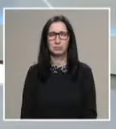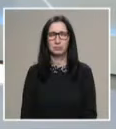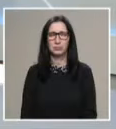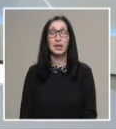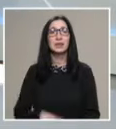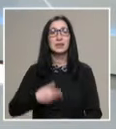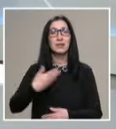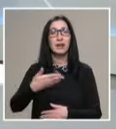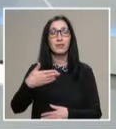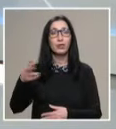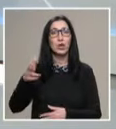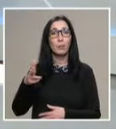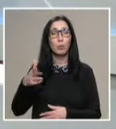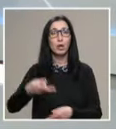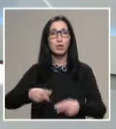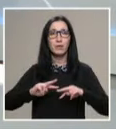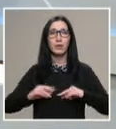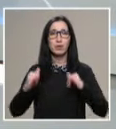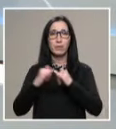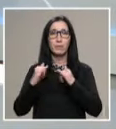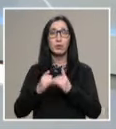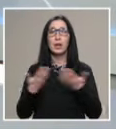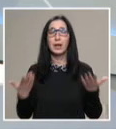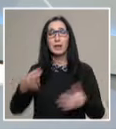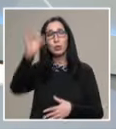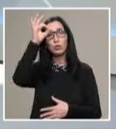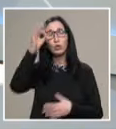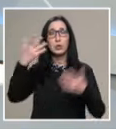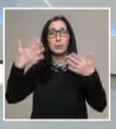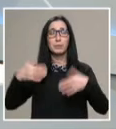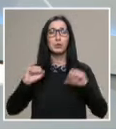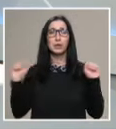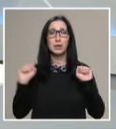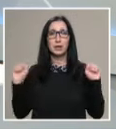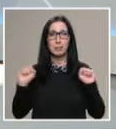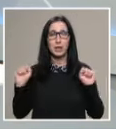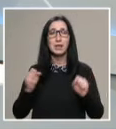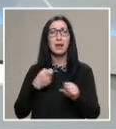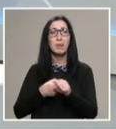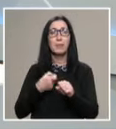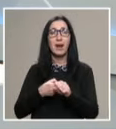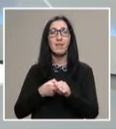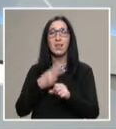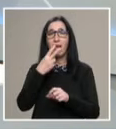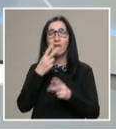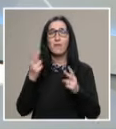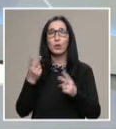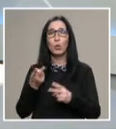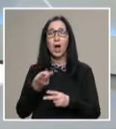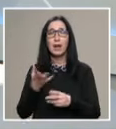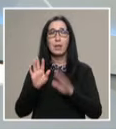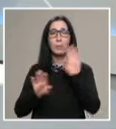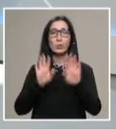Със следващия репортаж се връщаме в Руса, където ученици от математическата гимназия създават виртуален музей с